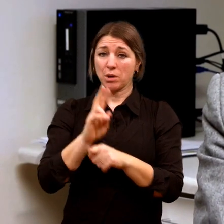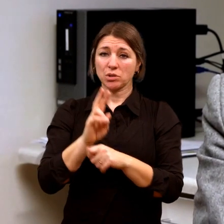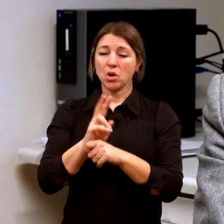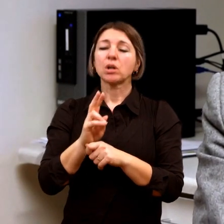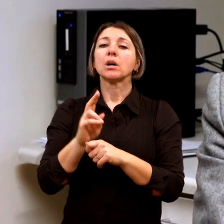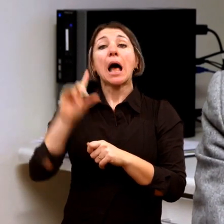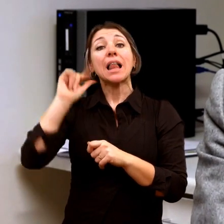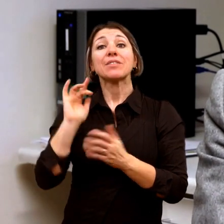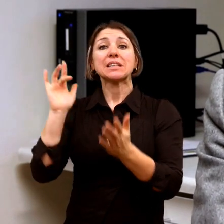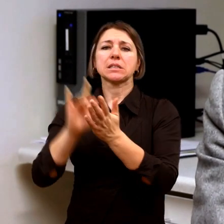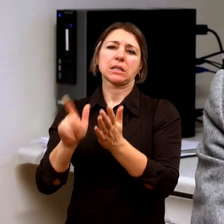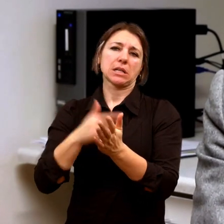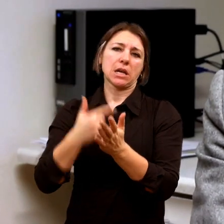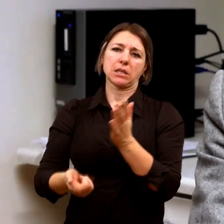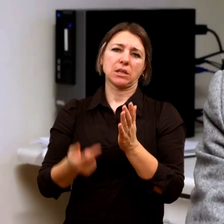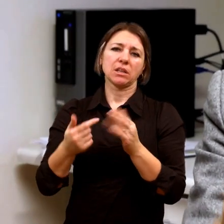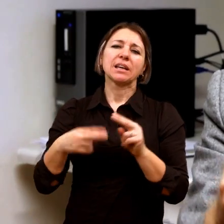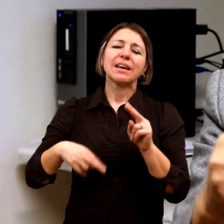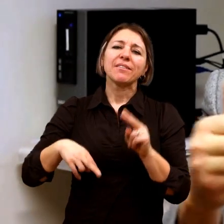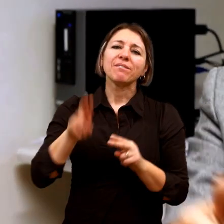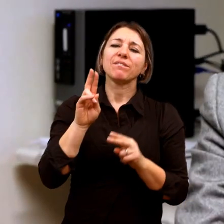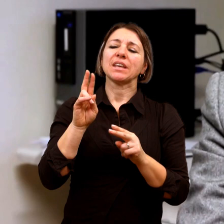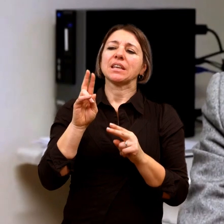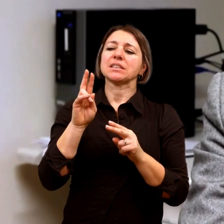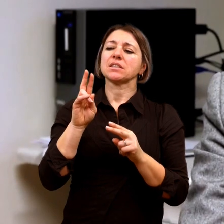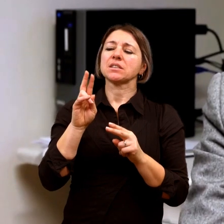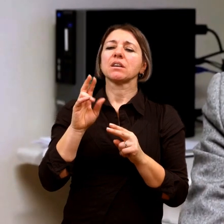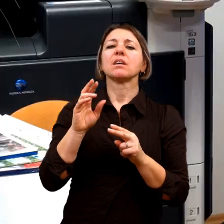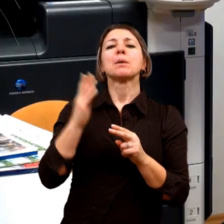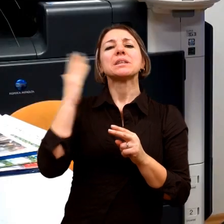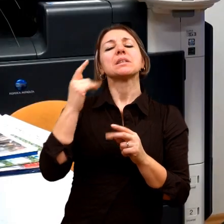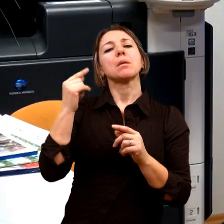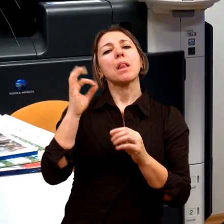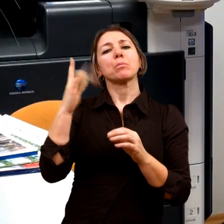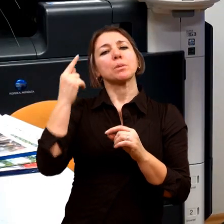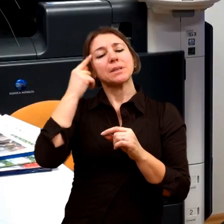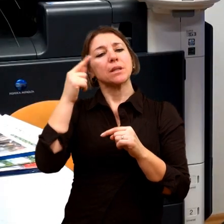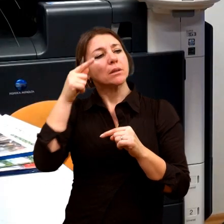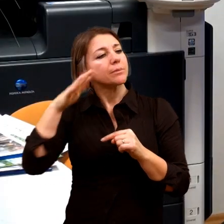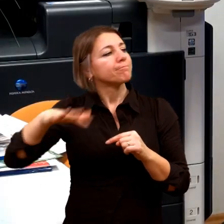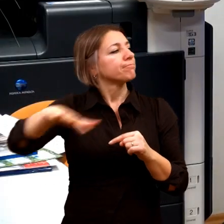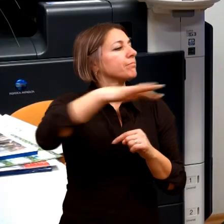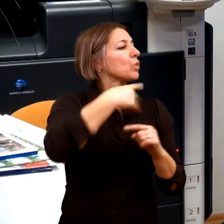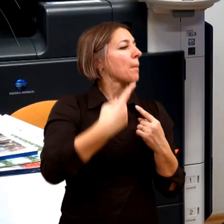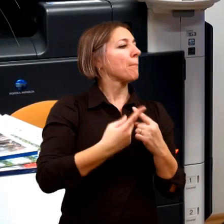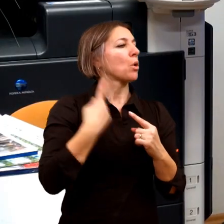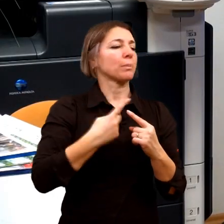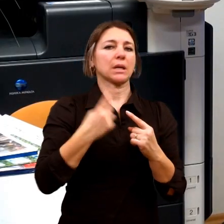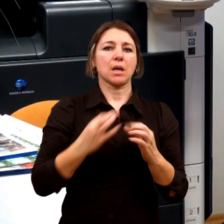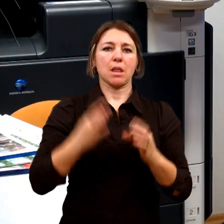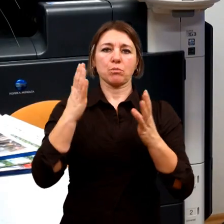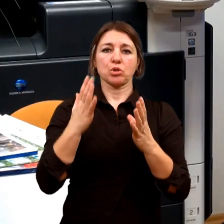víc věnoval na to zlepšovat ty podmínky. S tím, že nevím přesně kde,